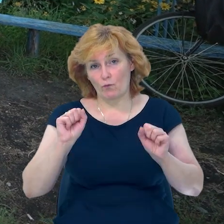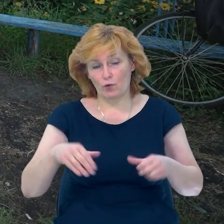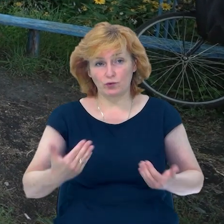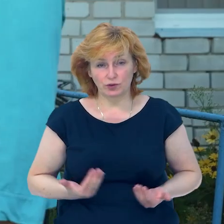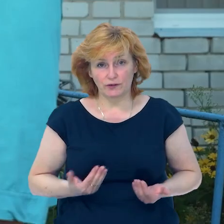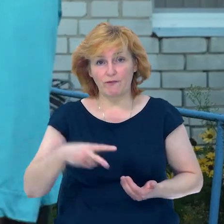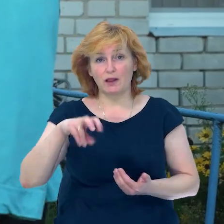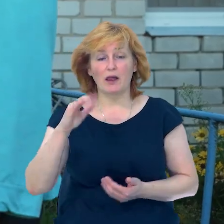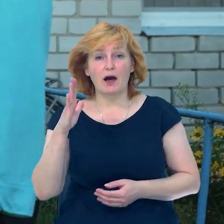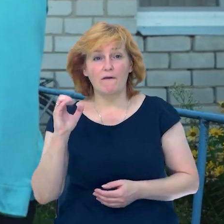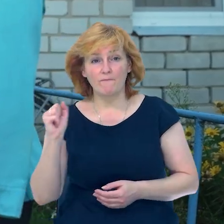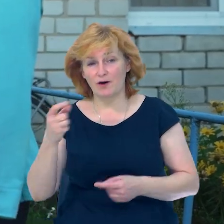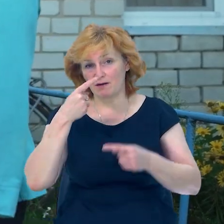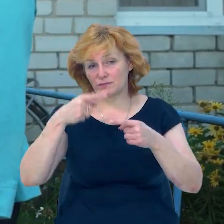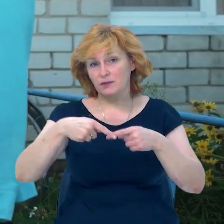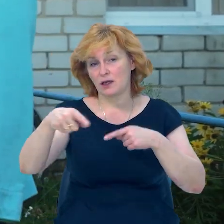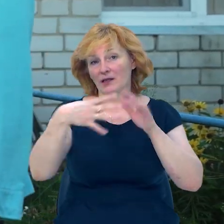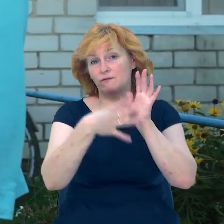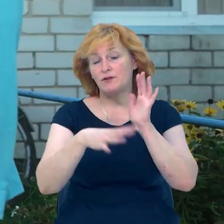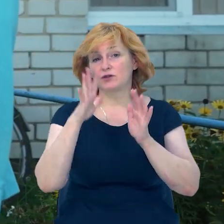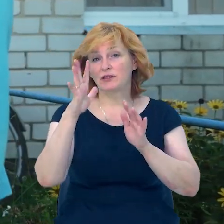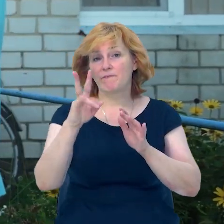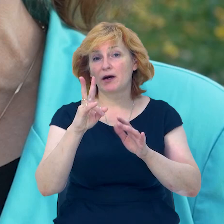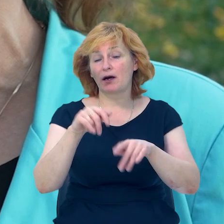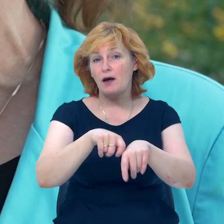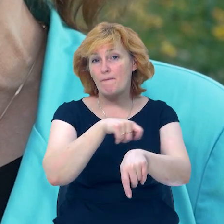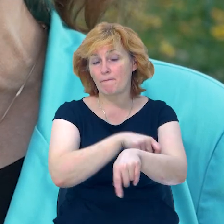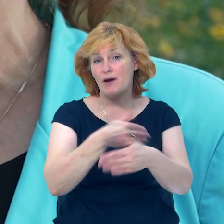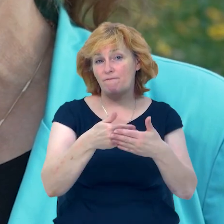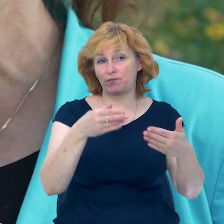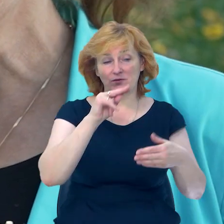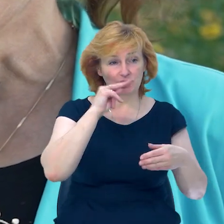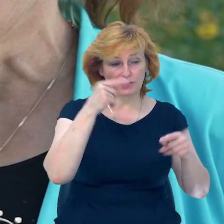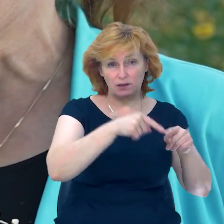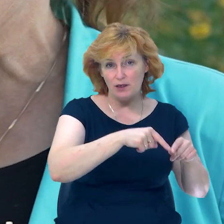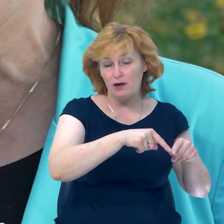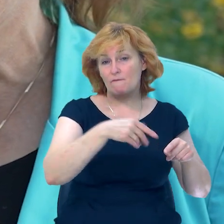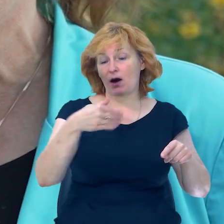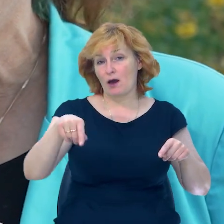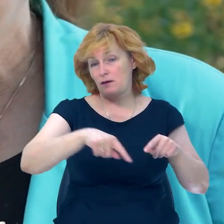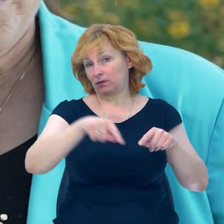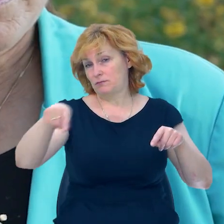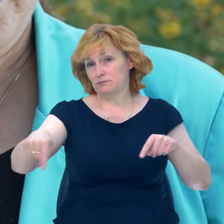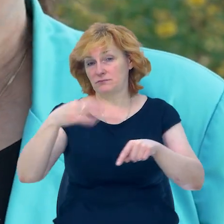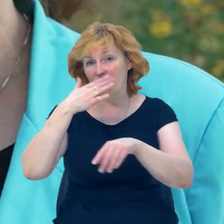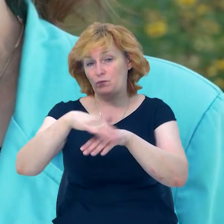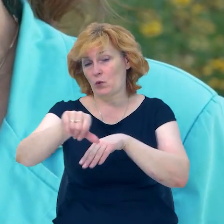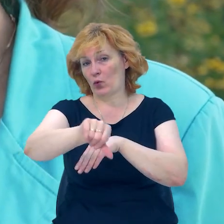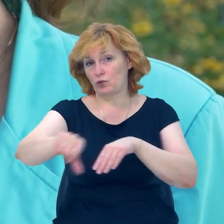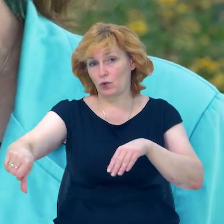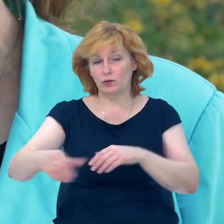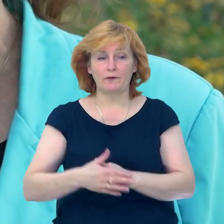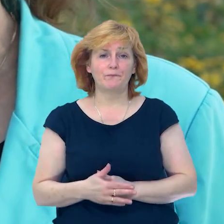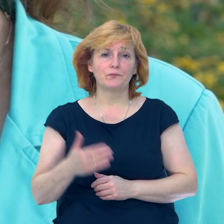села Лави, що за 95 кілометрів від Чернігова і за 100 кілометрів від кордону. Нам, сільським жінкам, знаєте,